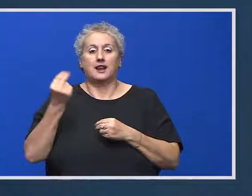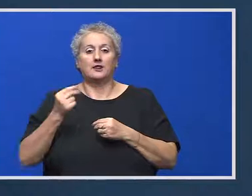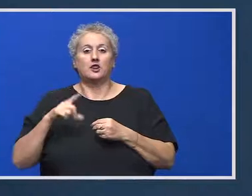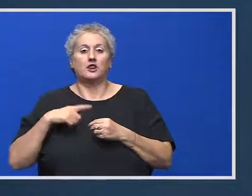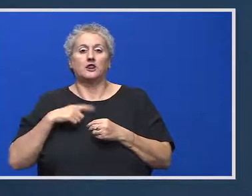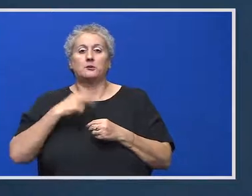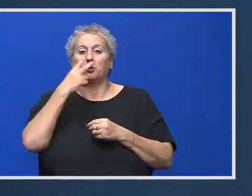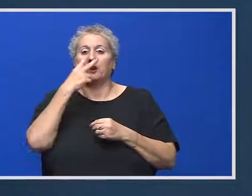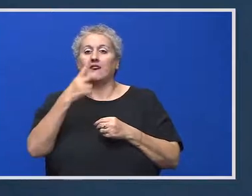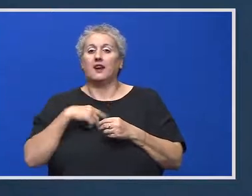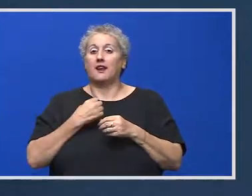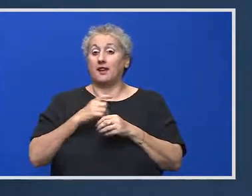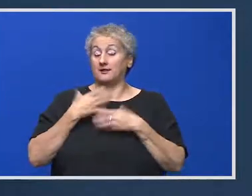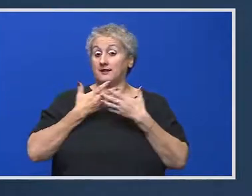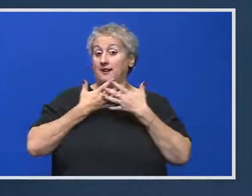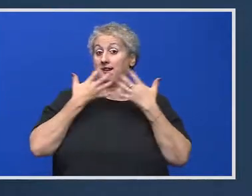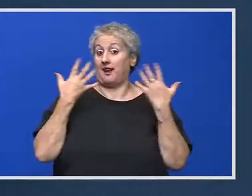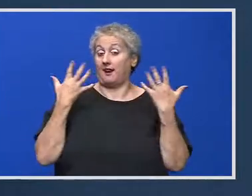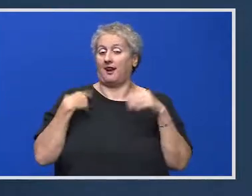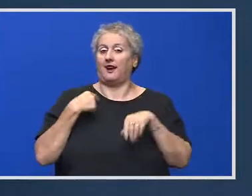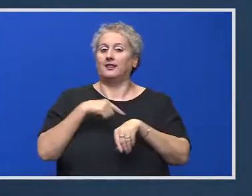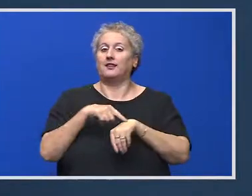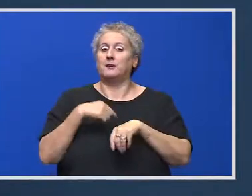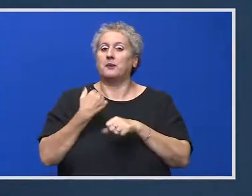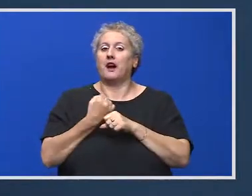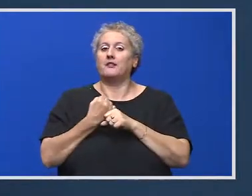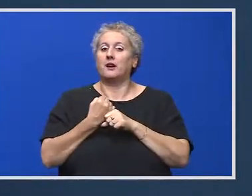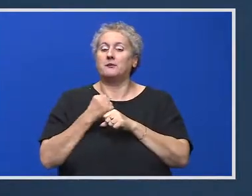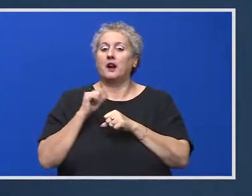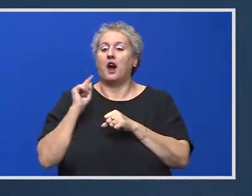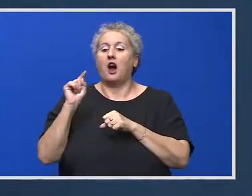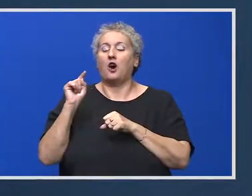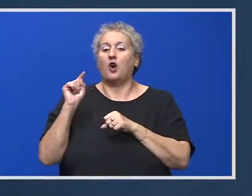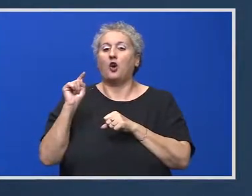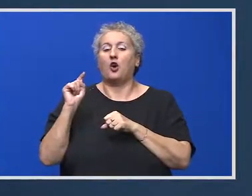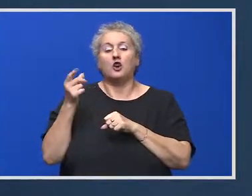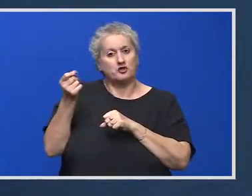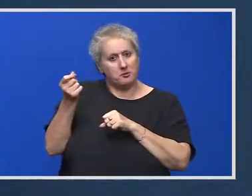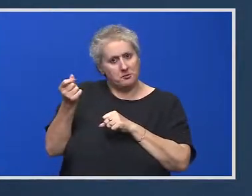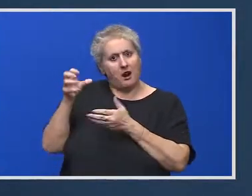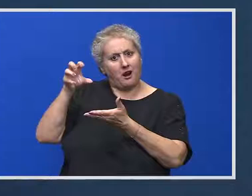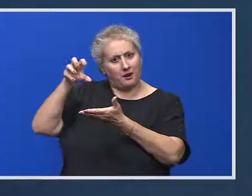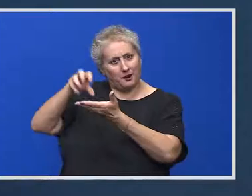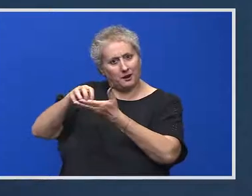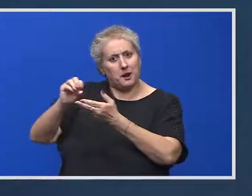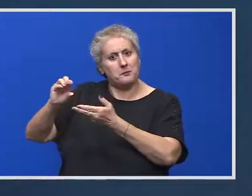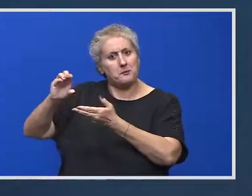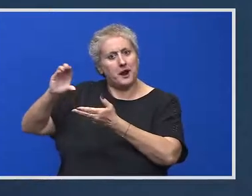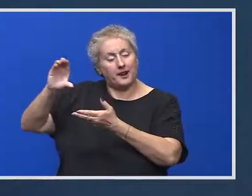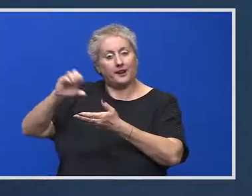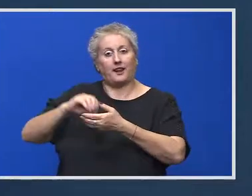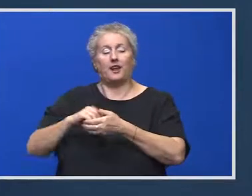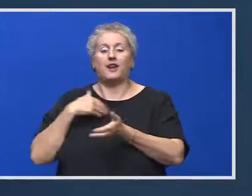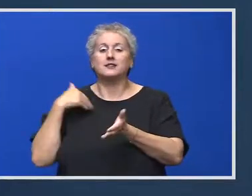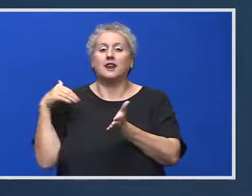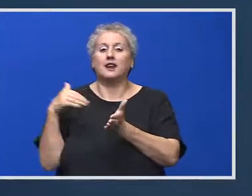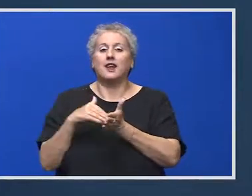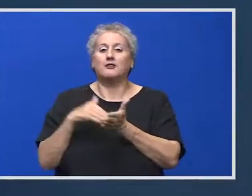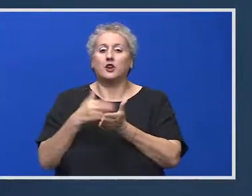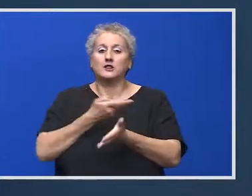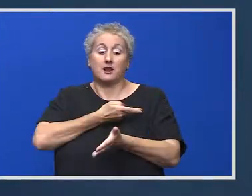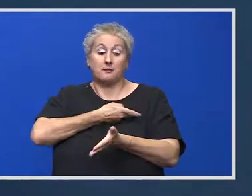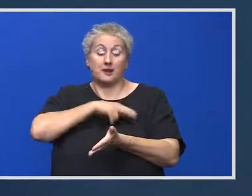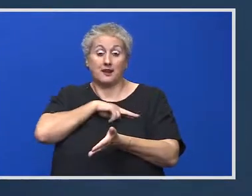După cumva de vede, este clară. Atât timp cât încă avem acolo și capital, pentru că asta este o mărire de capital, deci avem capital acolo, este nevoie să fim